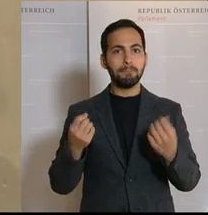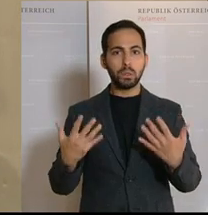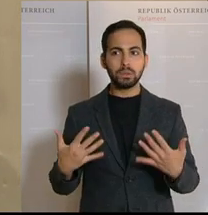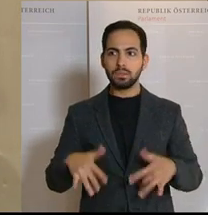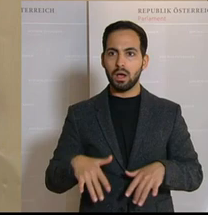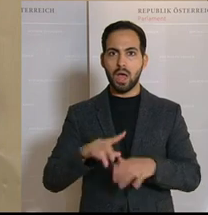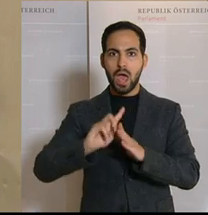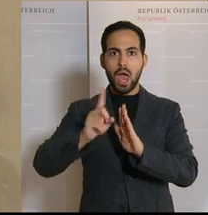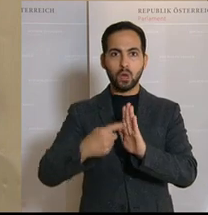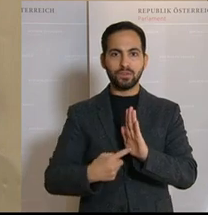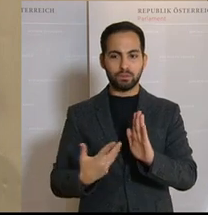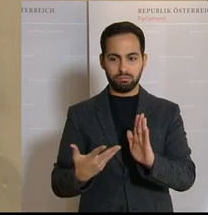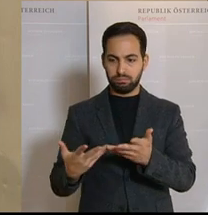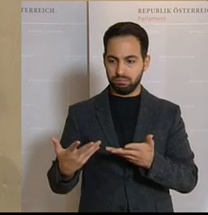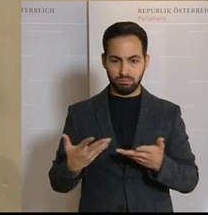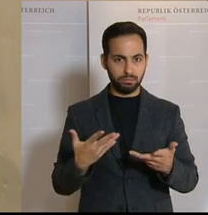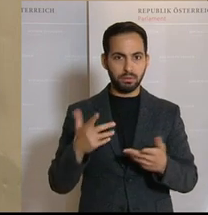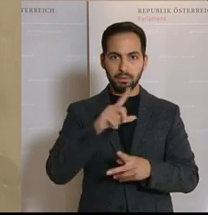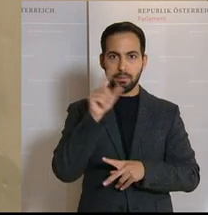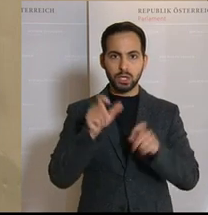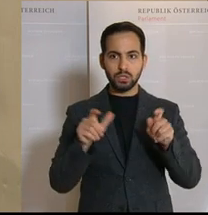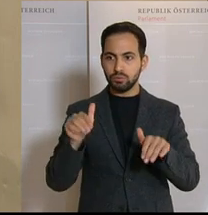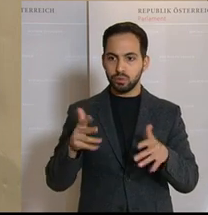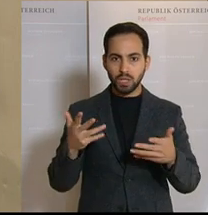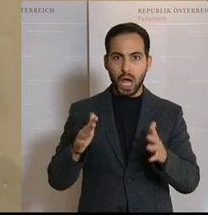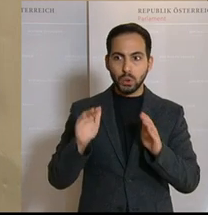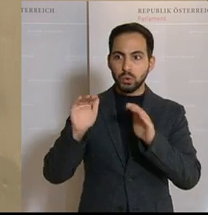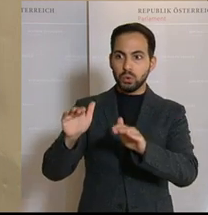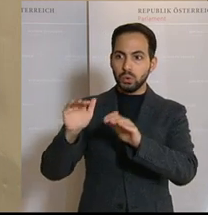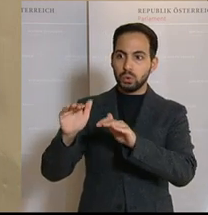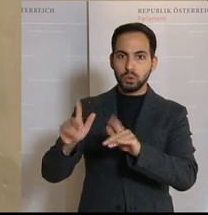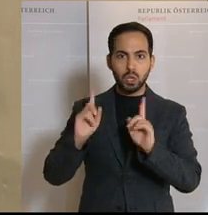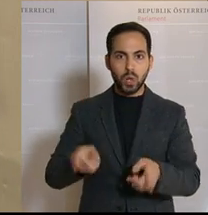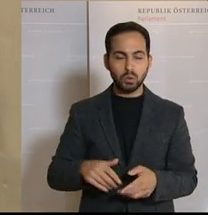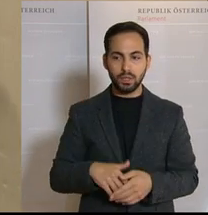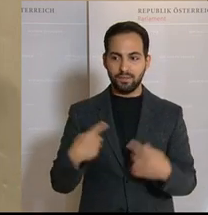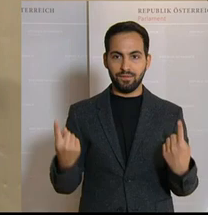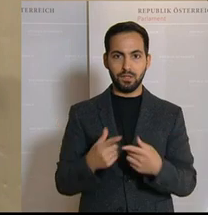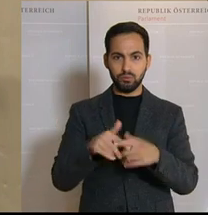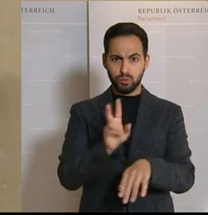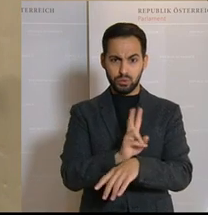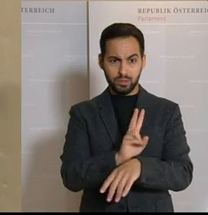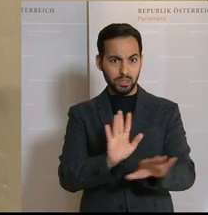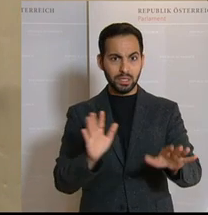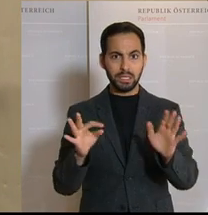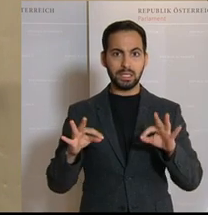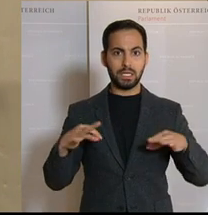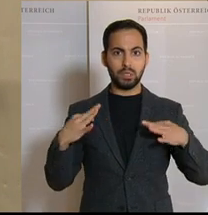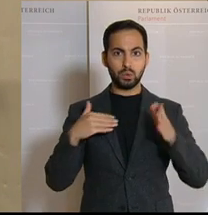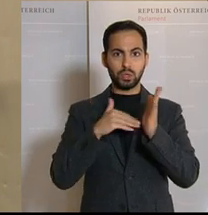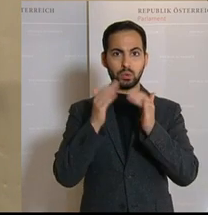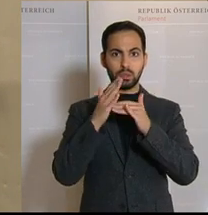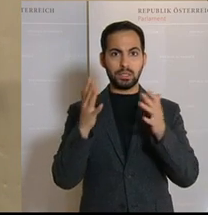Herausforderung konfrontiert, dass wir Menschen schützen müssen, darauf achten müssen, dass wir das Gesundheitssystem nicht